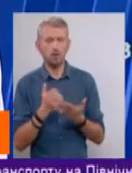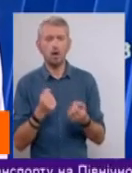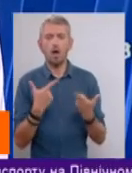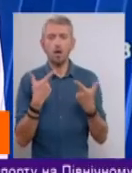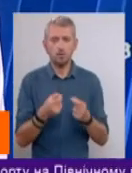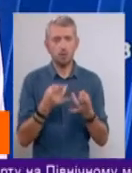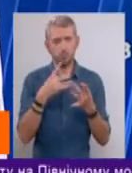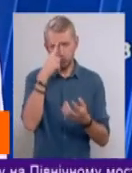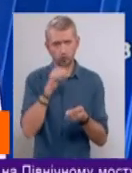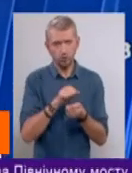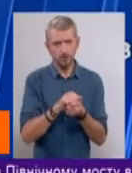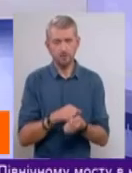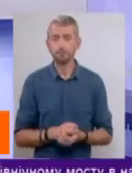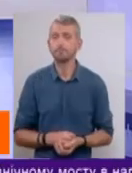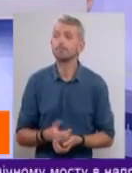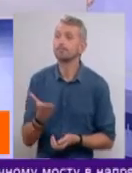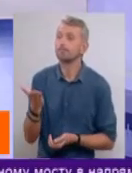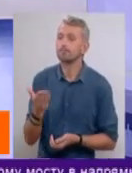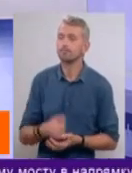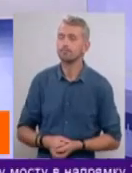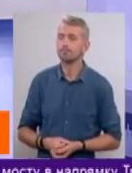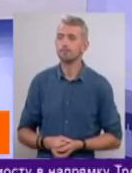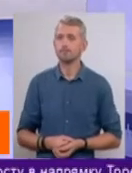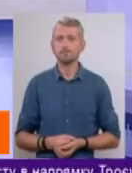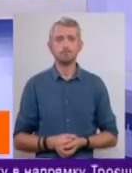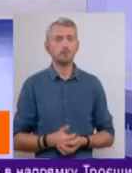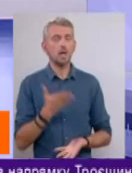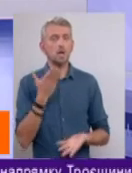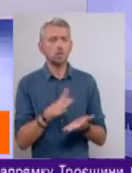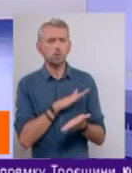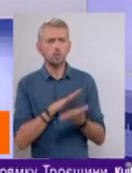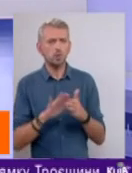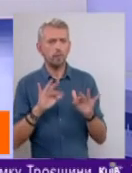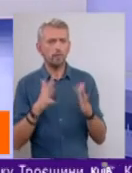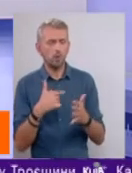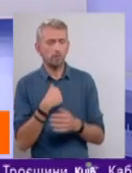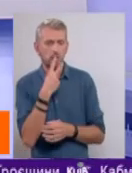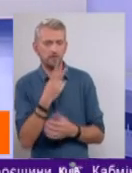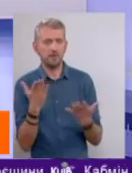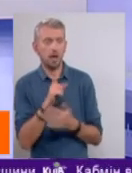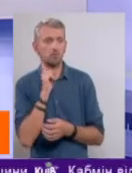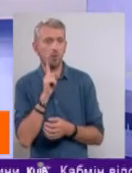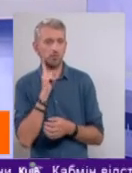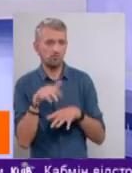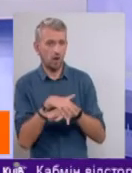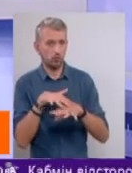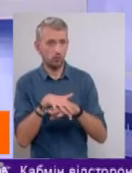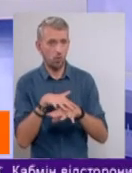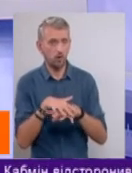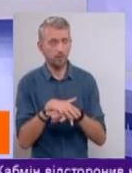просто дурість. Пане Олександр, тепер ваше звернення. Якщо чисто випадково нас дивиться якась молодіжна аудиторія,